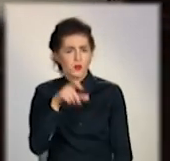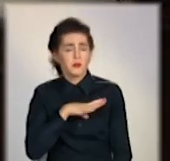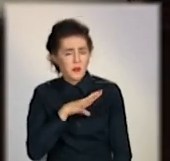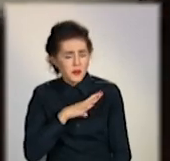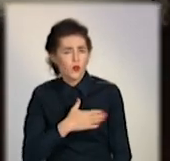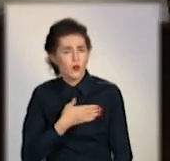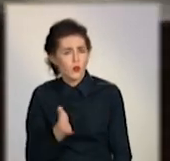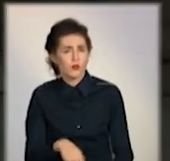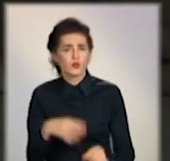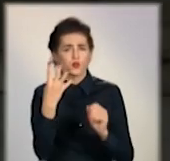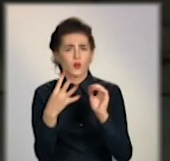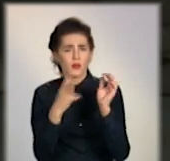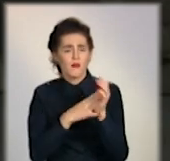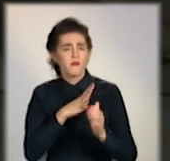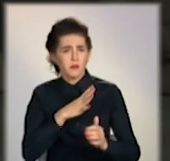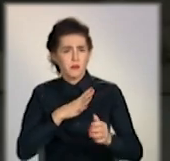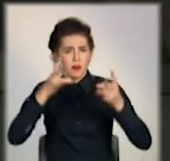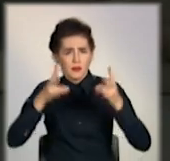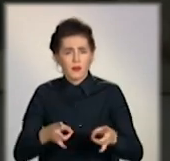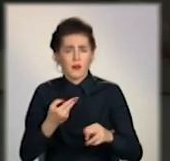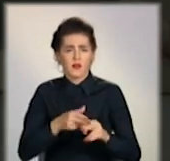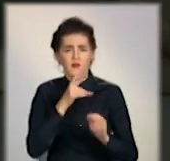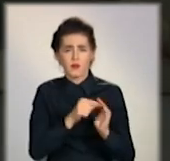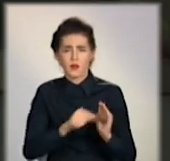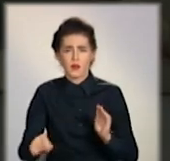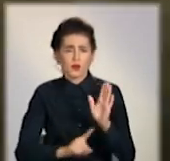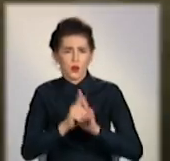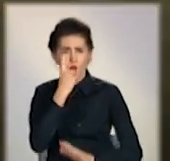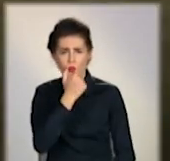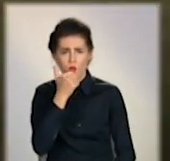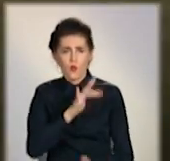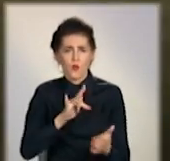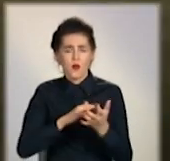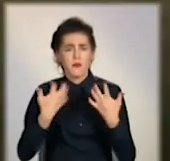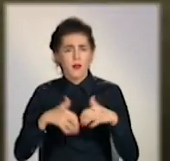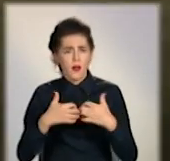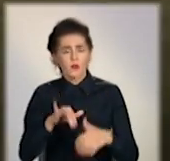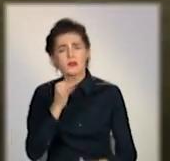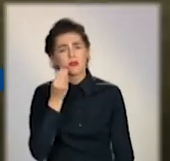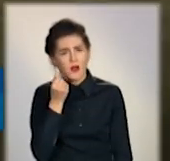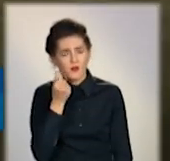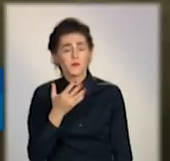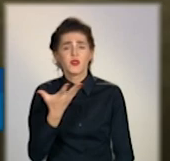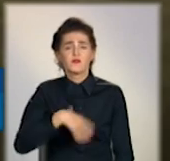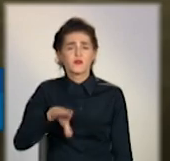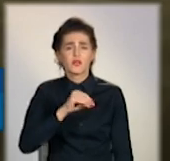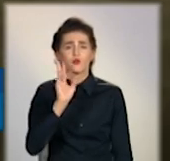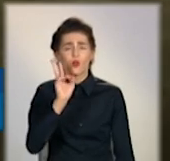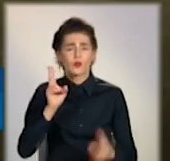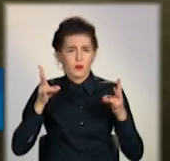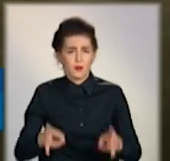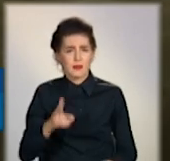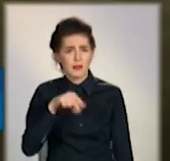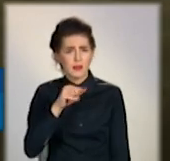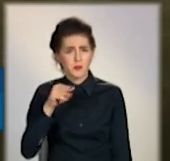49 пішоходів було травмовано у ДТП з початку року. у Краматорську та Слов'янську. На жаль, усі, хто постраждав у ДТП,